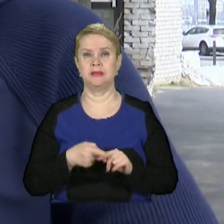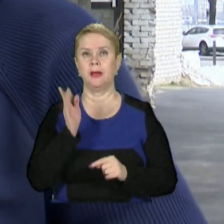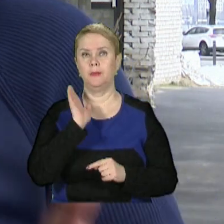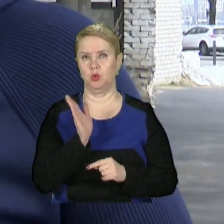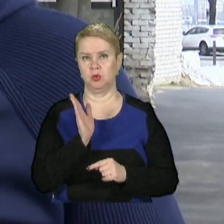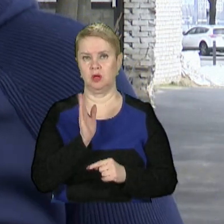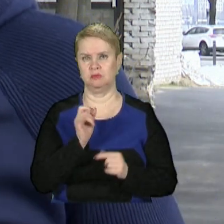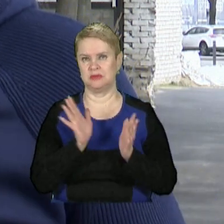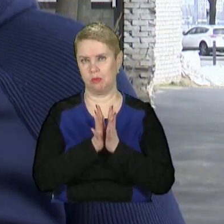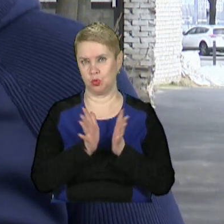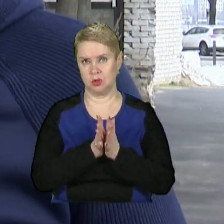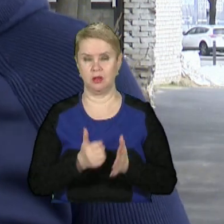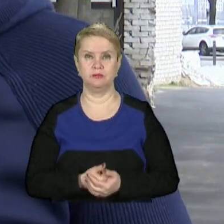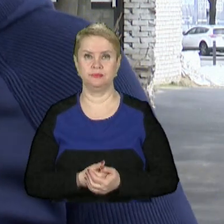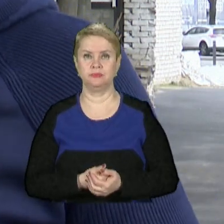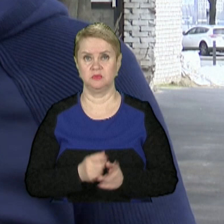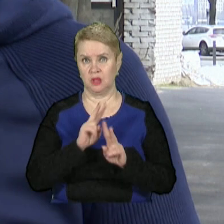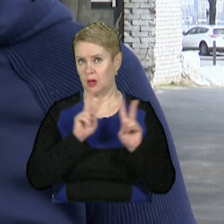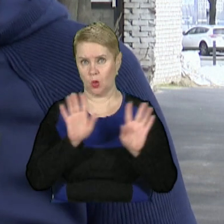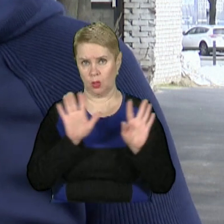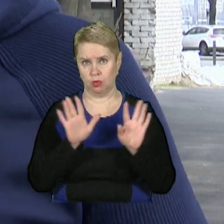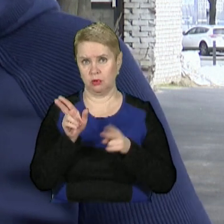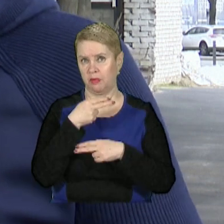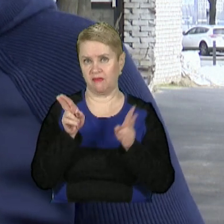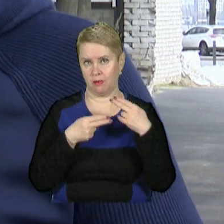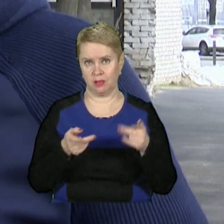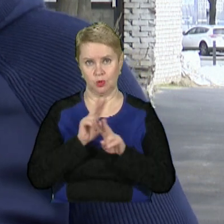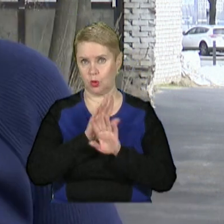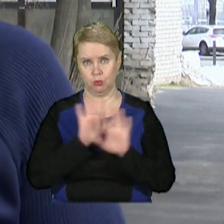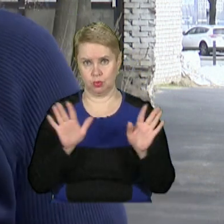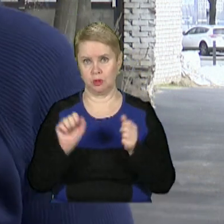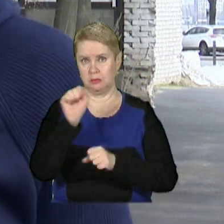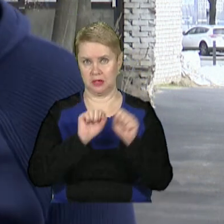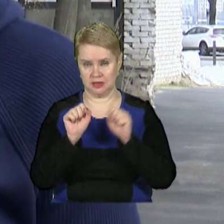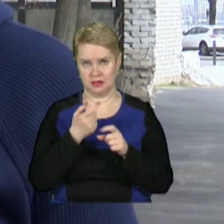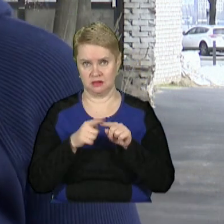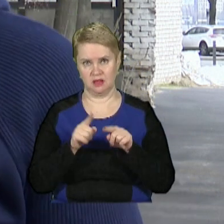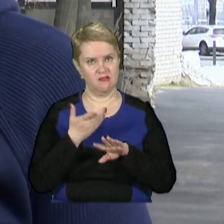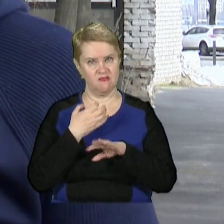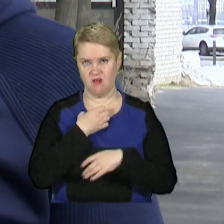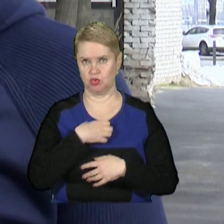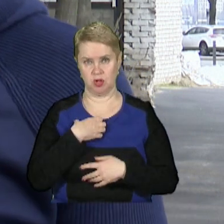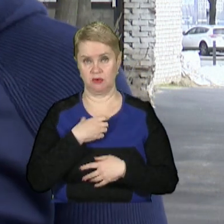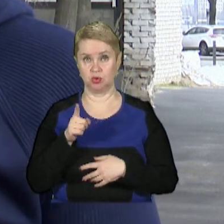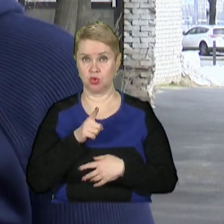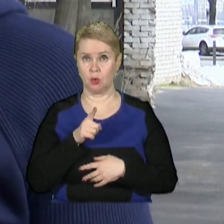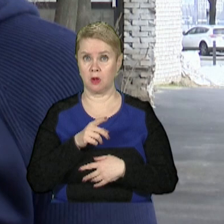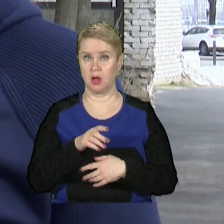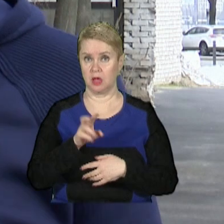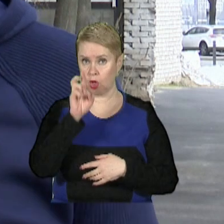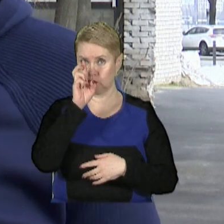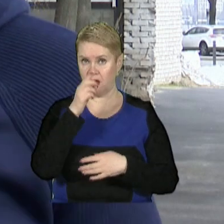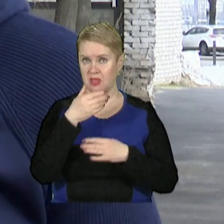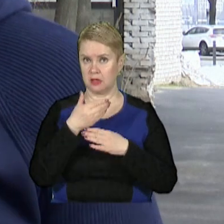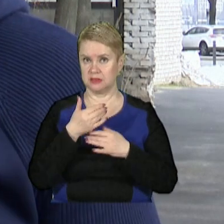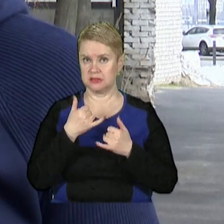якось забруднено. І ніхто це не буде перефарбовувати, ніхто це не буде мити. Це вкрай важливо, щоб державна символіка